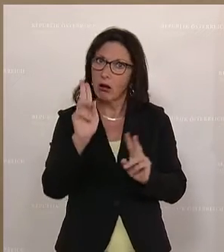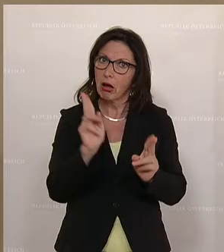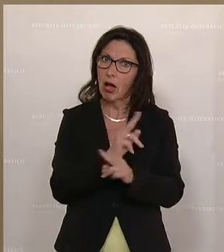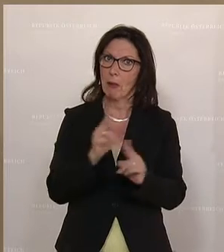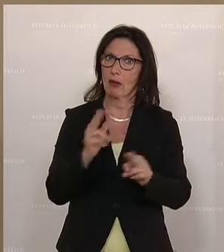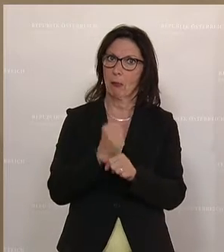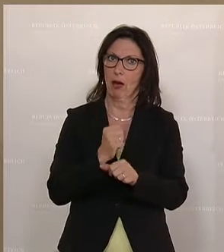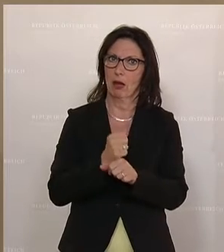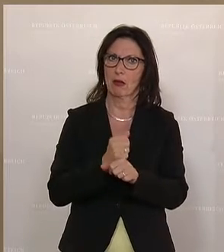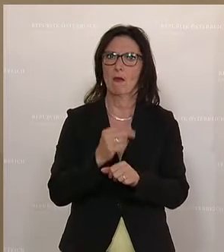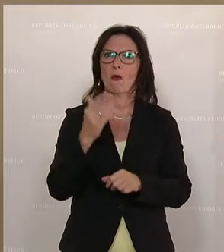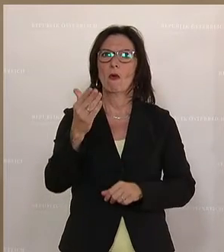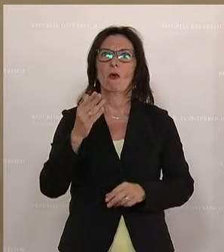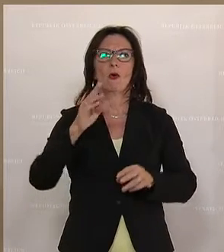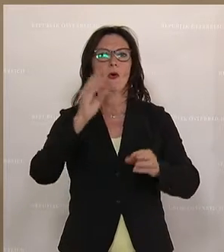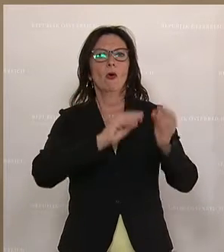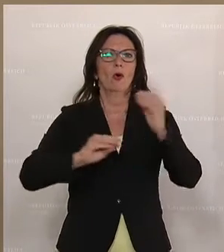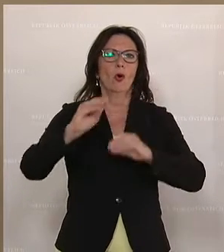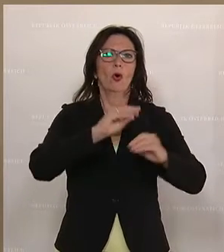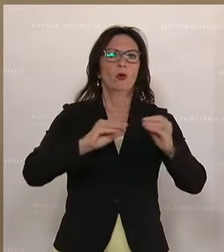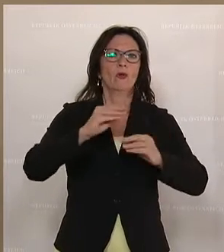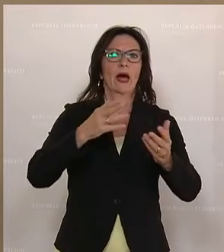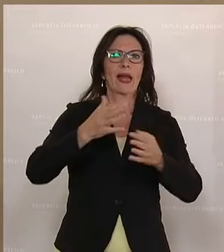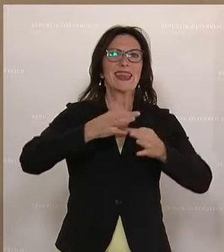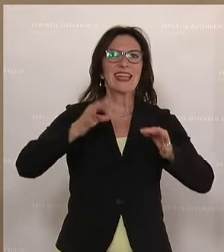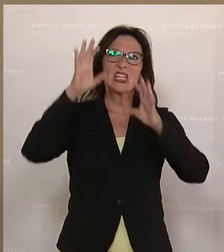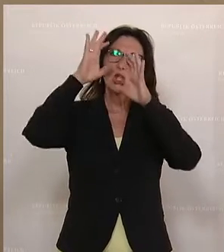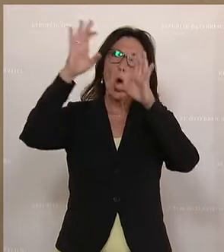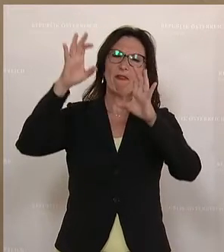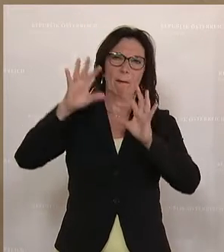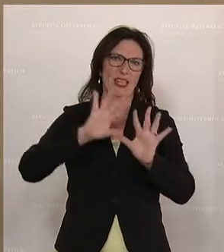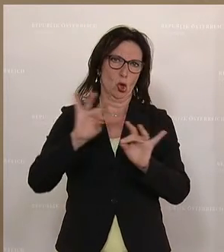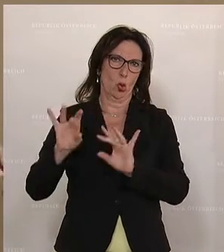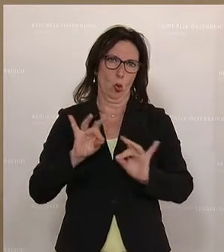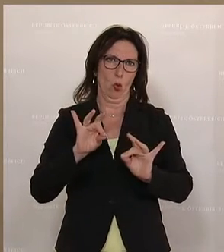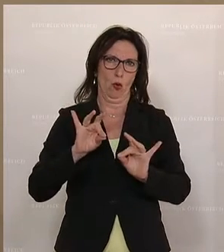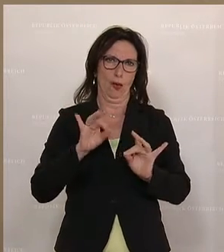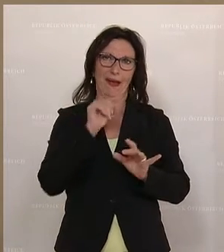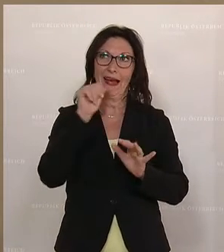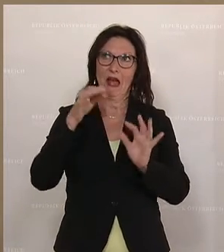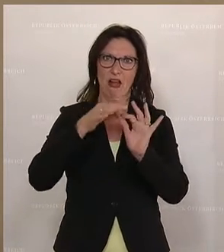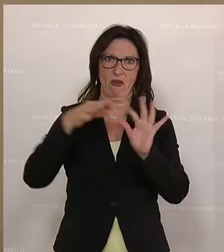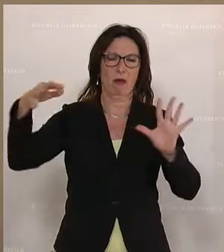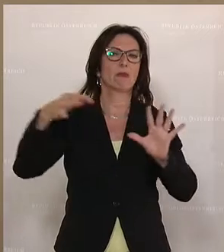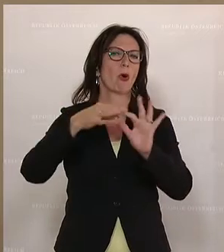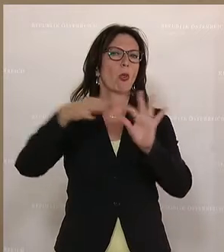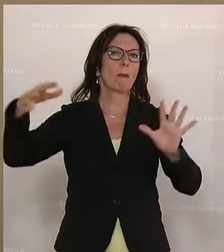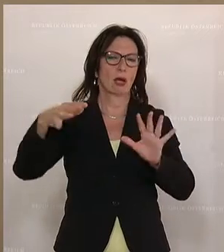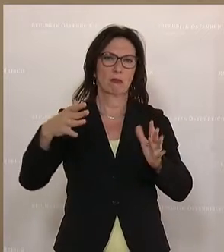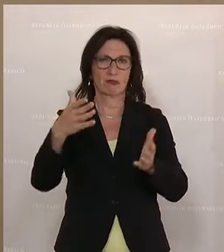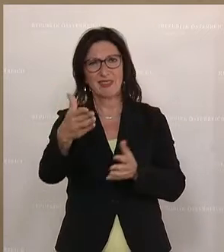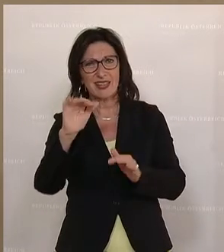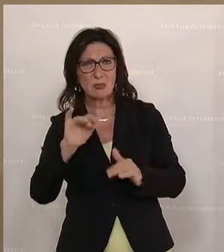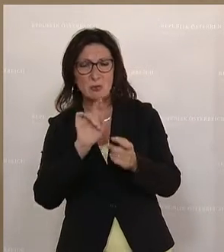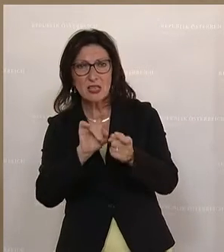ob das ein Verein ist, der nichts mit der ÖVP zu tun hat, das ist ja auch immer eine Frage, die man ausdiskutieren muss, Sigi Maurer.